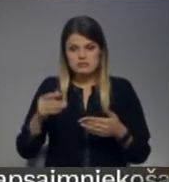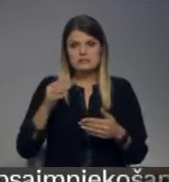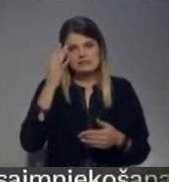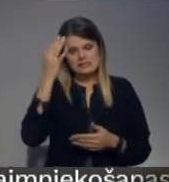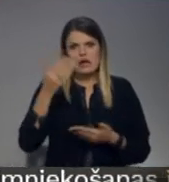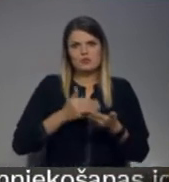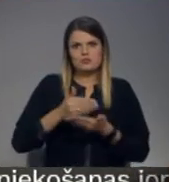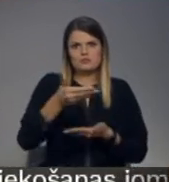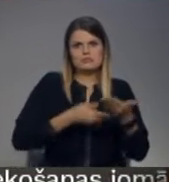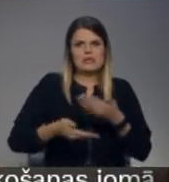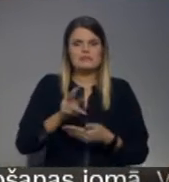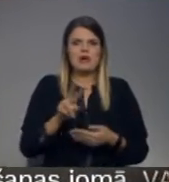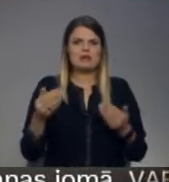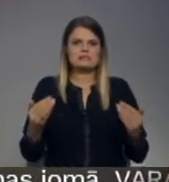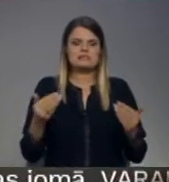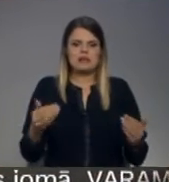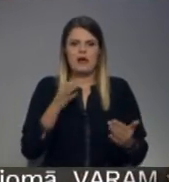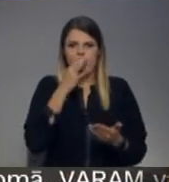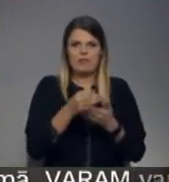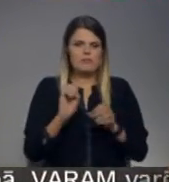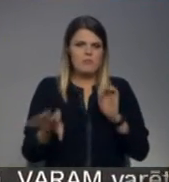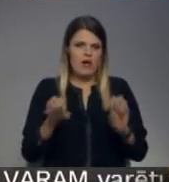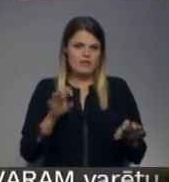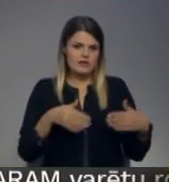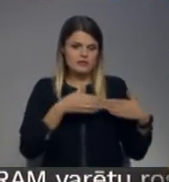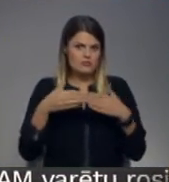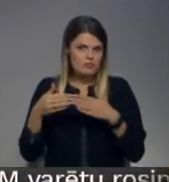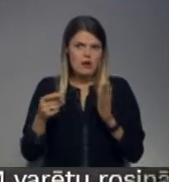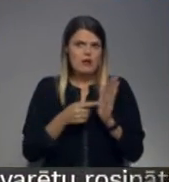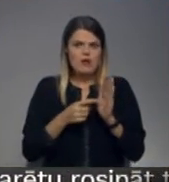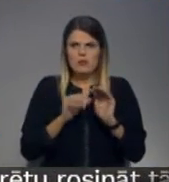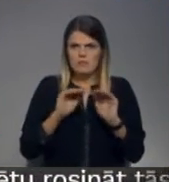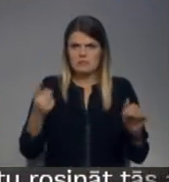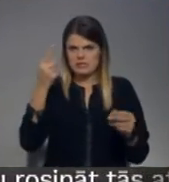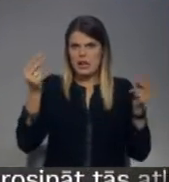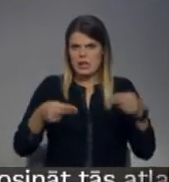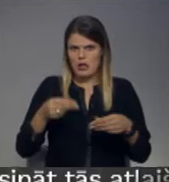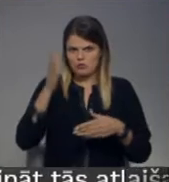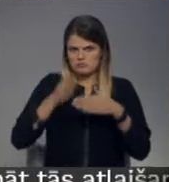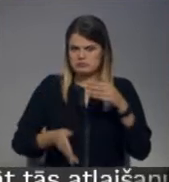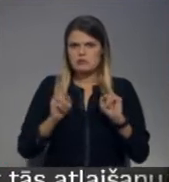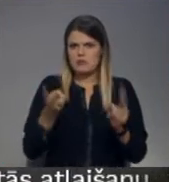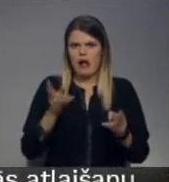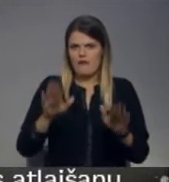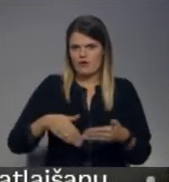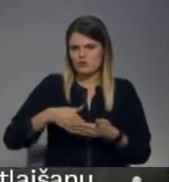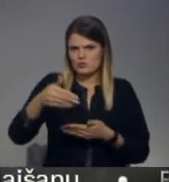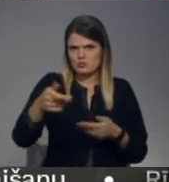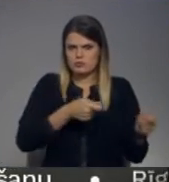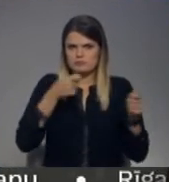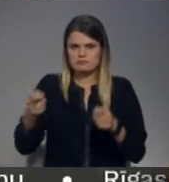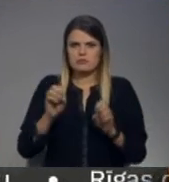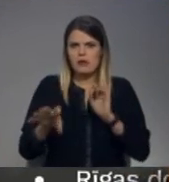turpināt sadarbību ar esošajiem atkrituma izvedējiem. Uz kāda pamata tad tā sadarbība turpinātos uz līgumu